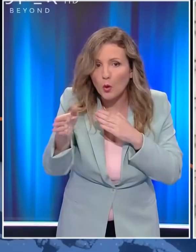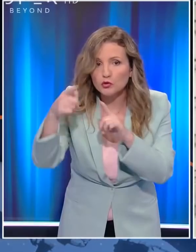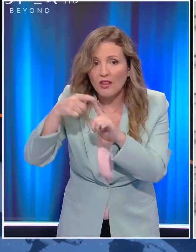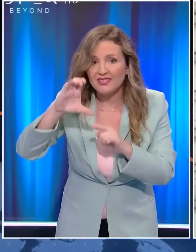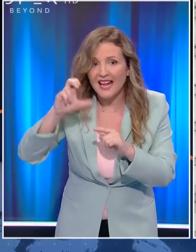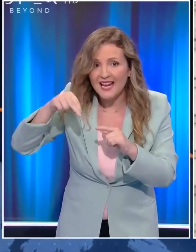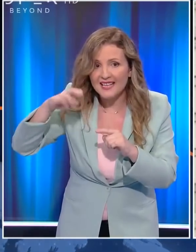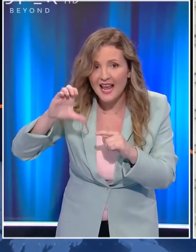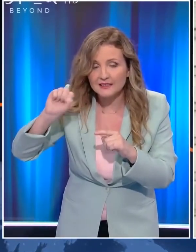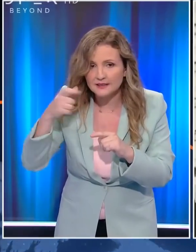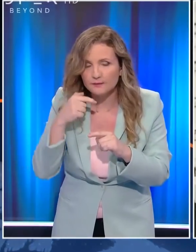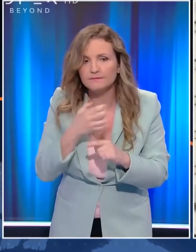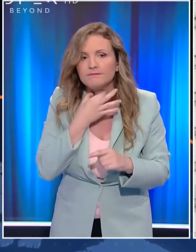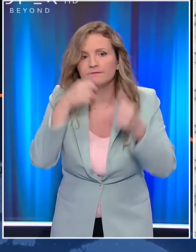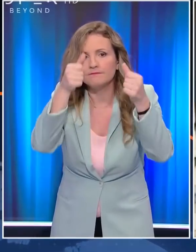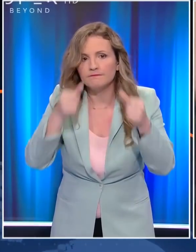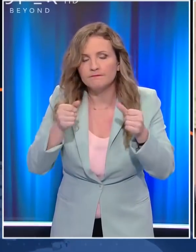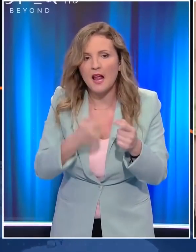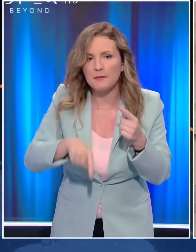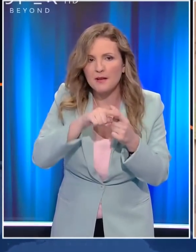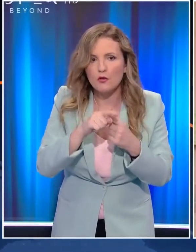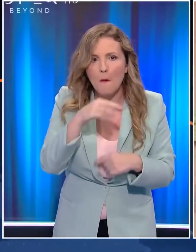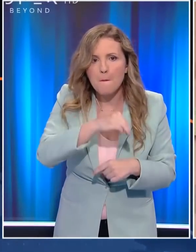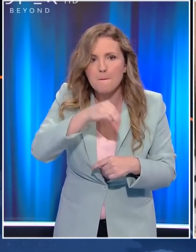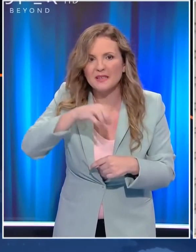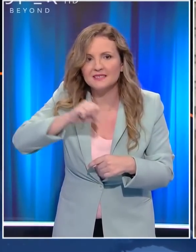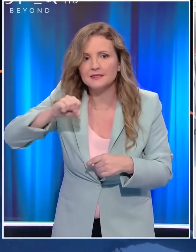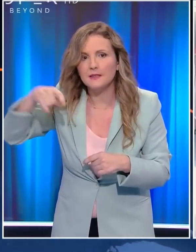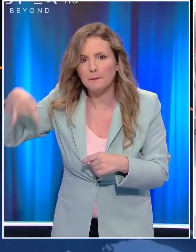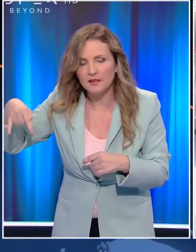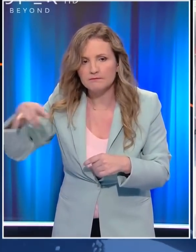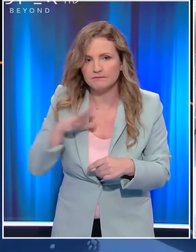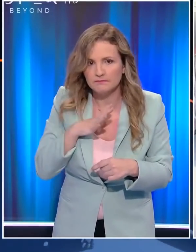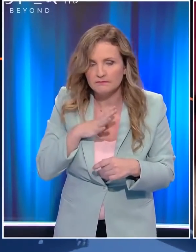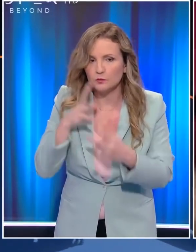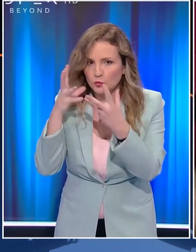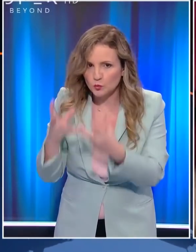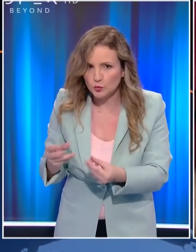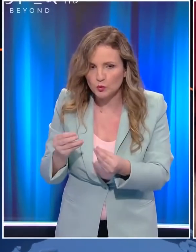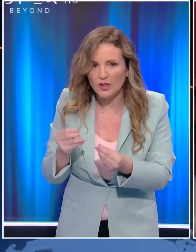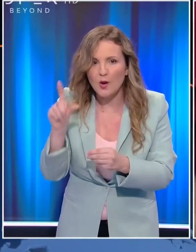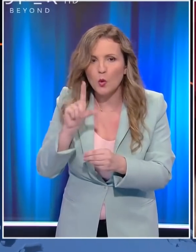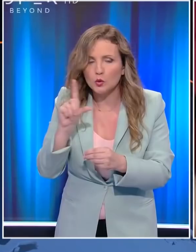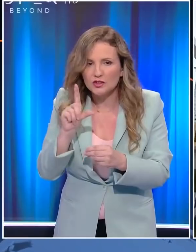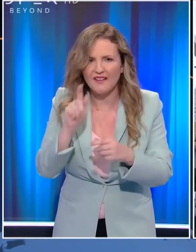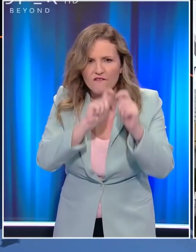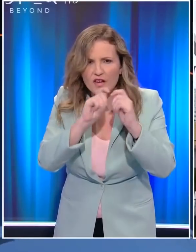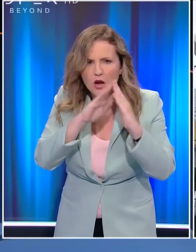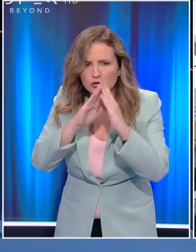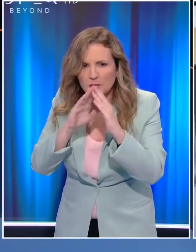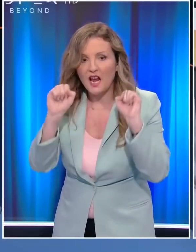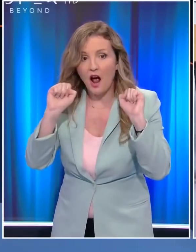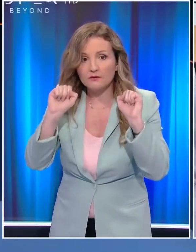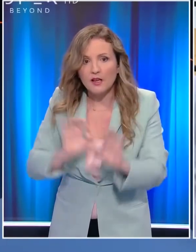Σε κατάσταση έκτακτης ανάγκης έχει κηρυθεί και η πολιτεία του Μισησηπή. Οι κάτοικοι που αποφάσισαν να παραμείνουν στη Λουιζιάννα θωρακίζουν τα σπίτια τους